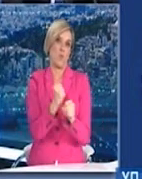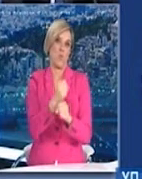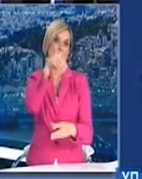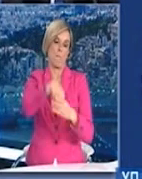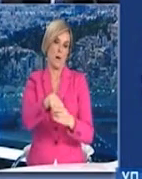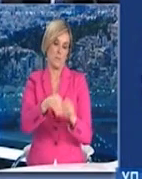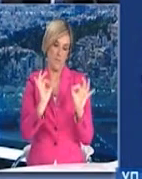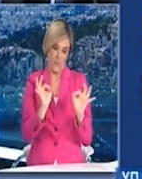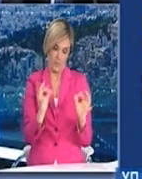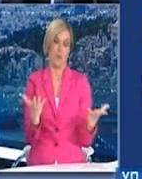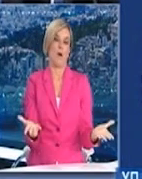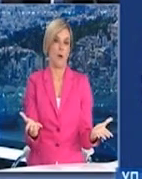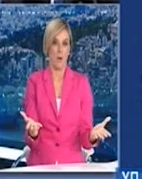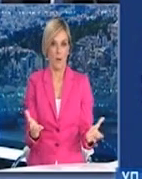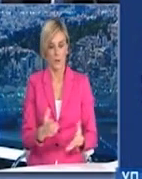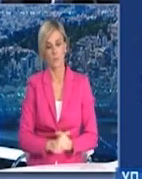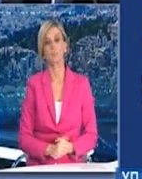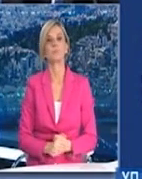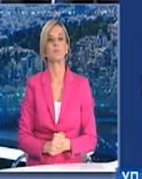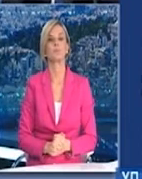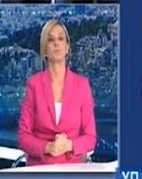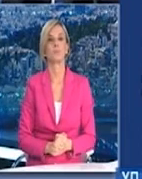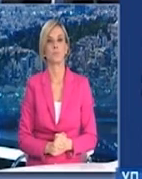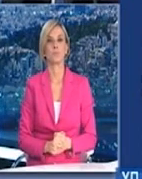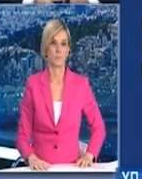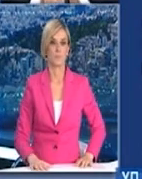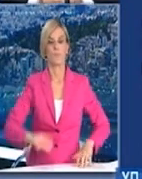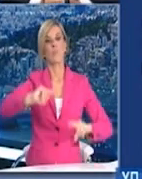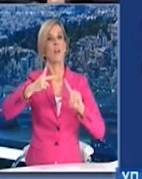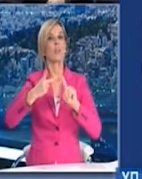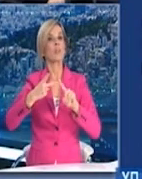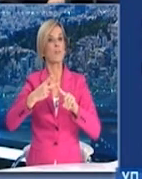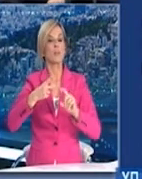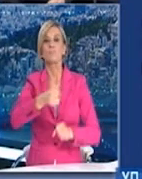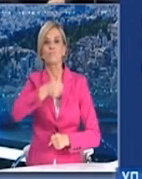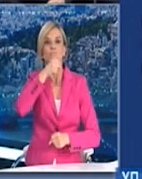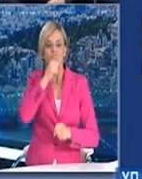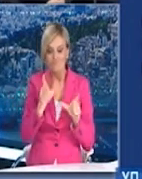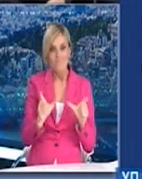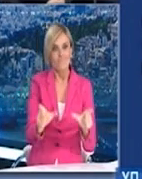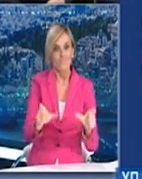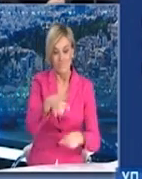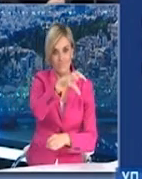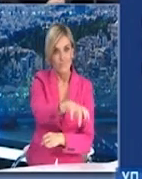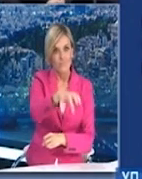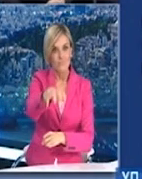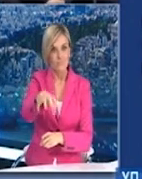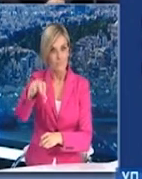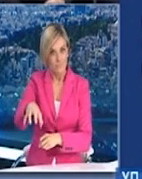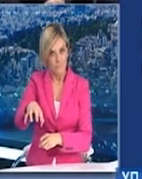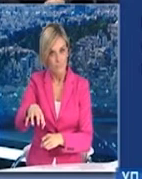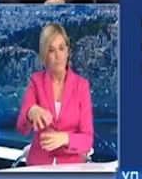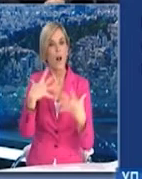εμβολιαστούν οι υγειονομικοί σε αυτή τη μάχη την οποία δίνουν. Ως πως στους 20 ευγυρίας, 65